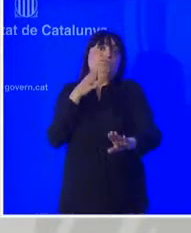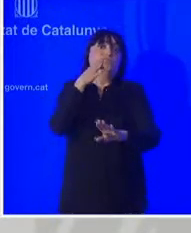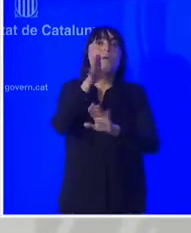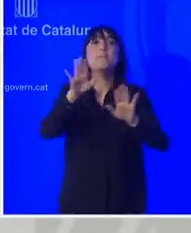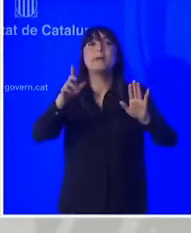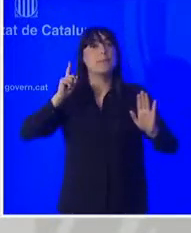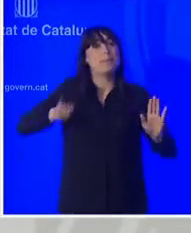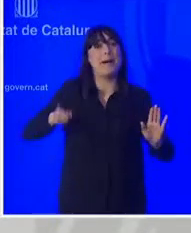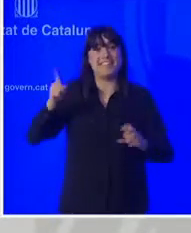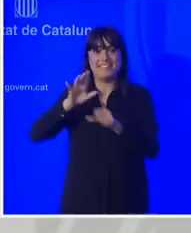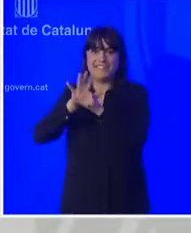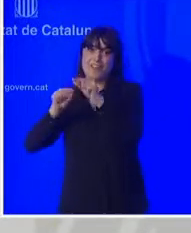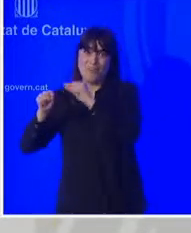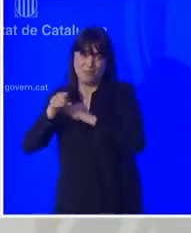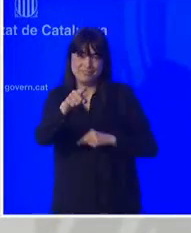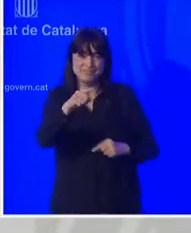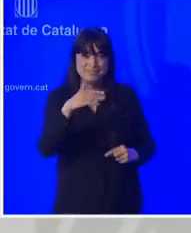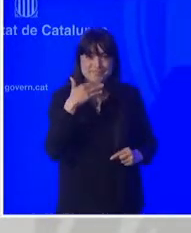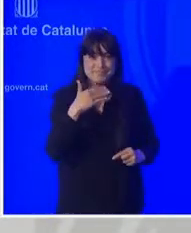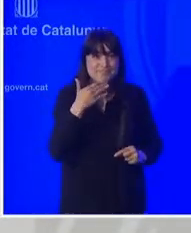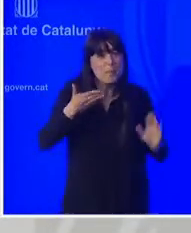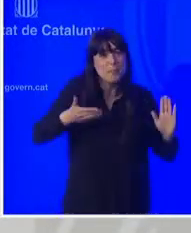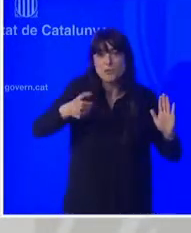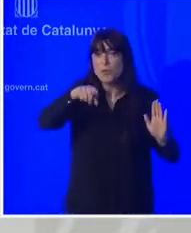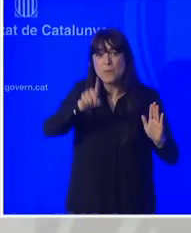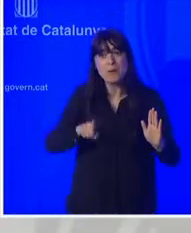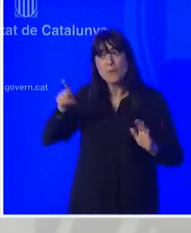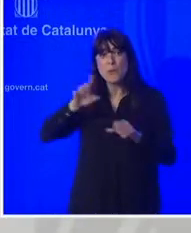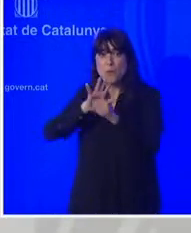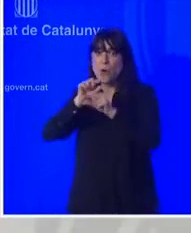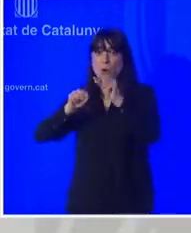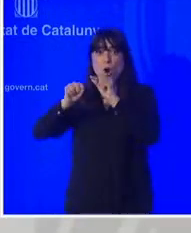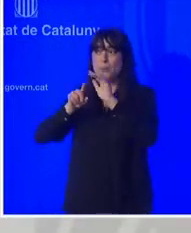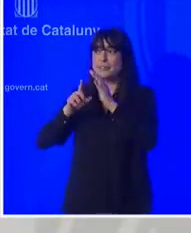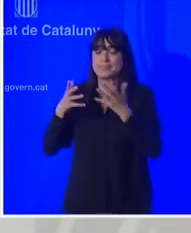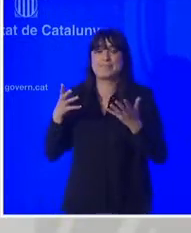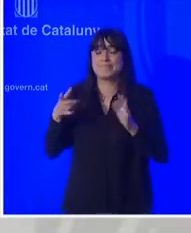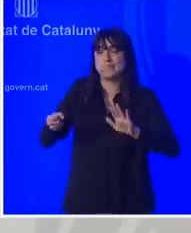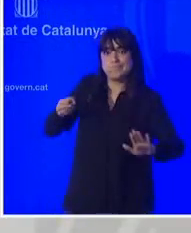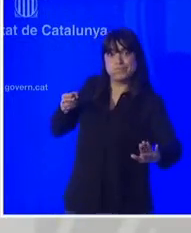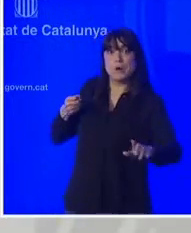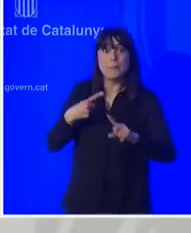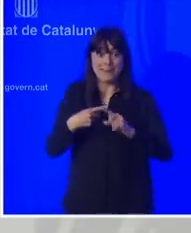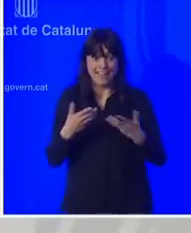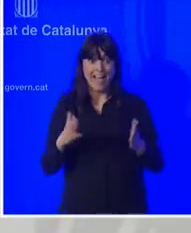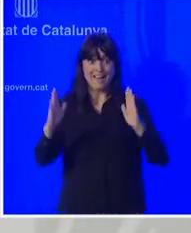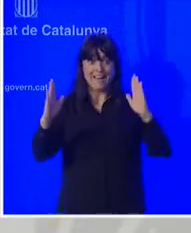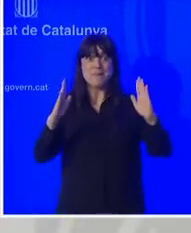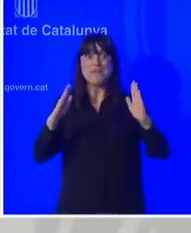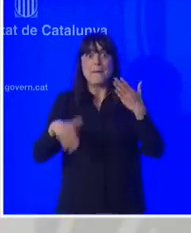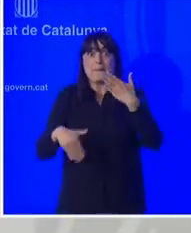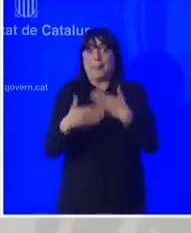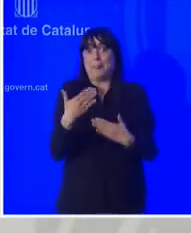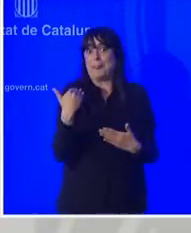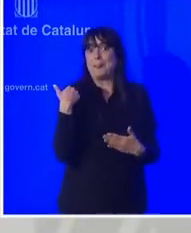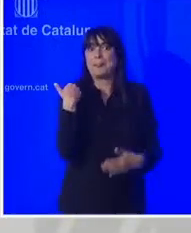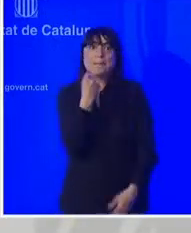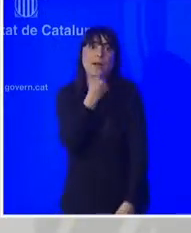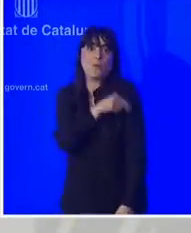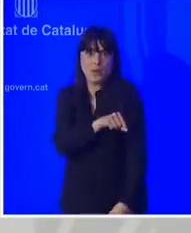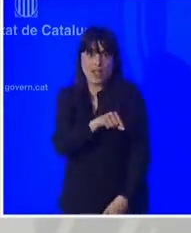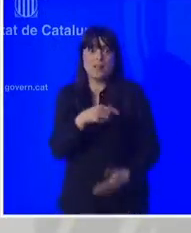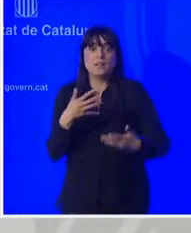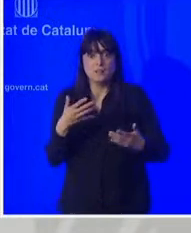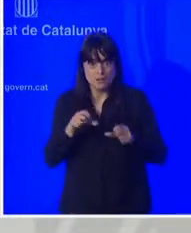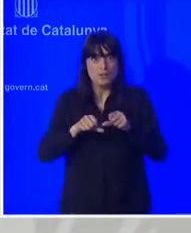epidemiològiques és molt important estem en un procés d'inici de vacunació que ens ha de permetre no doncs en els propers mesos